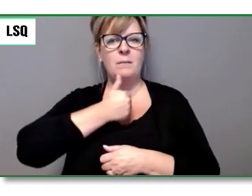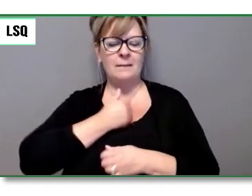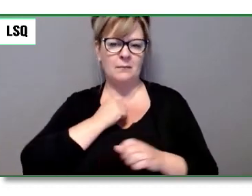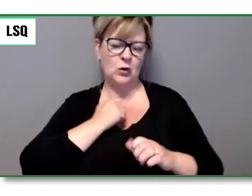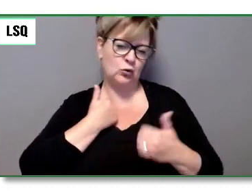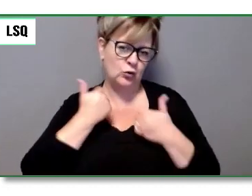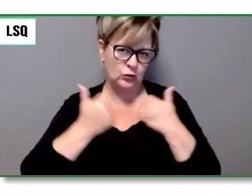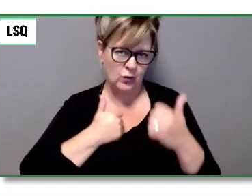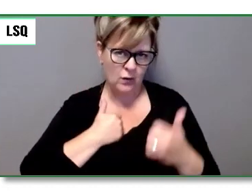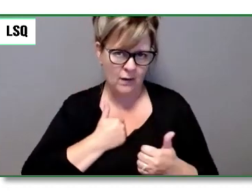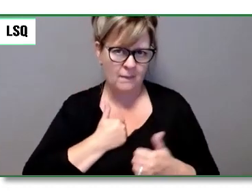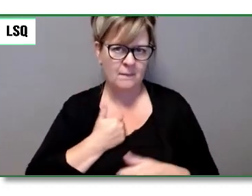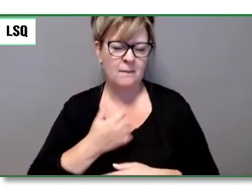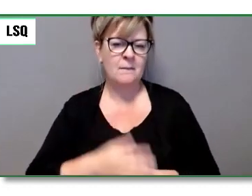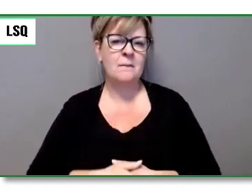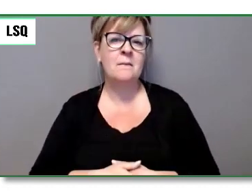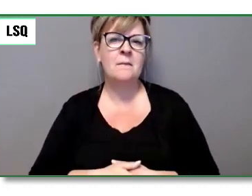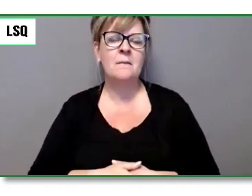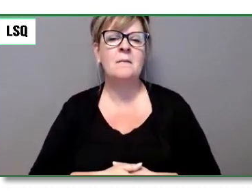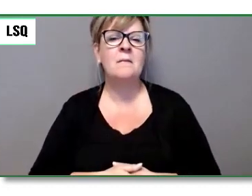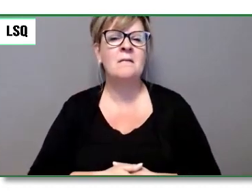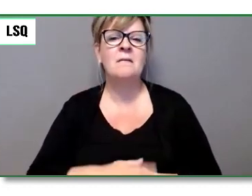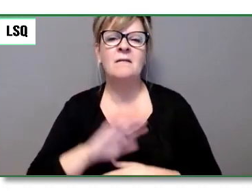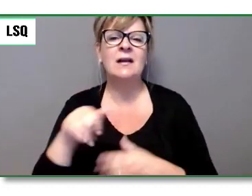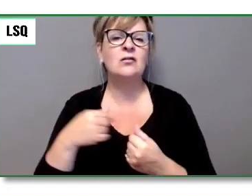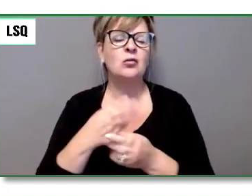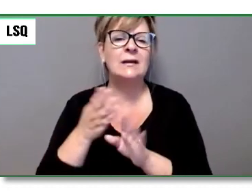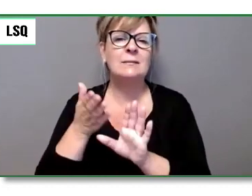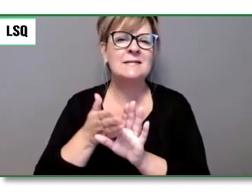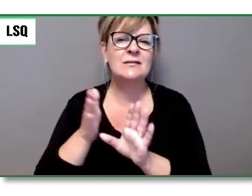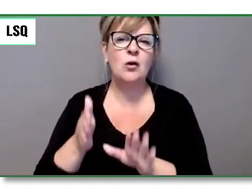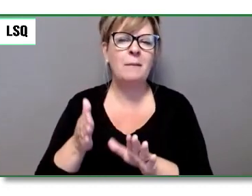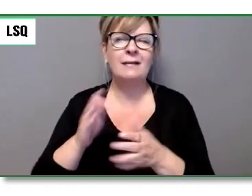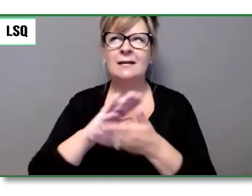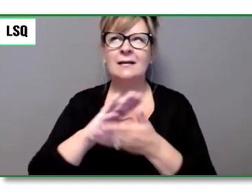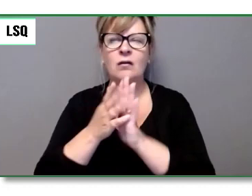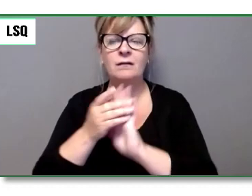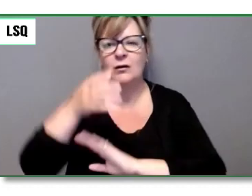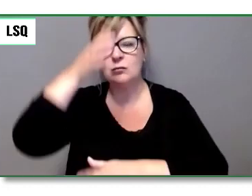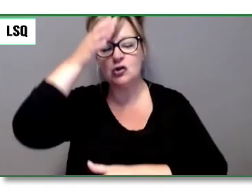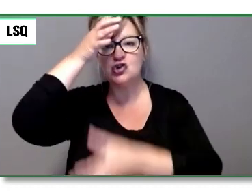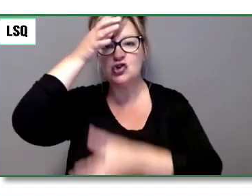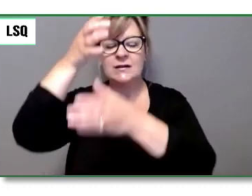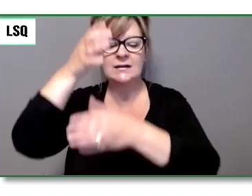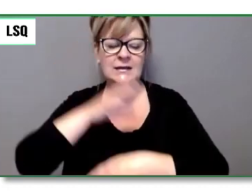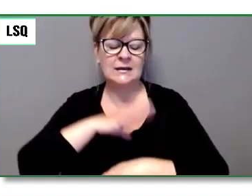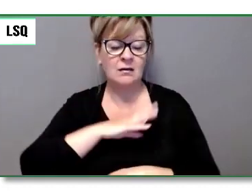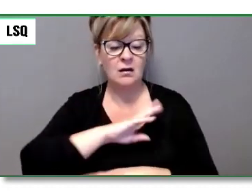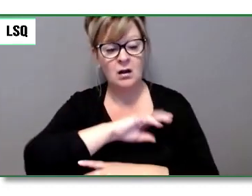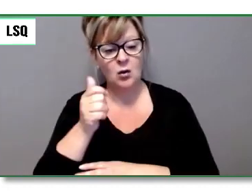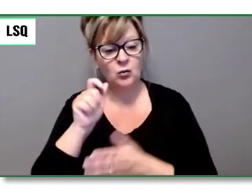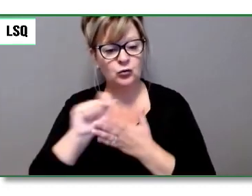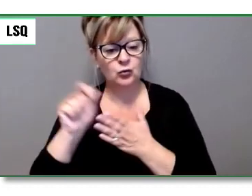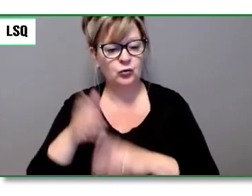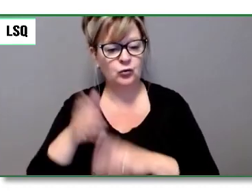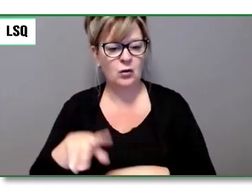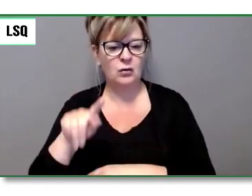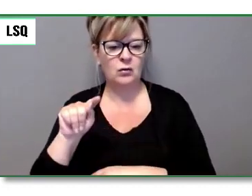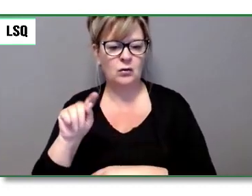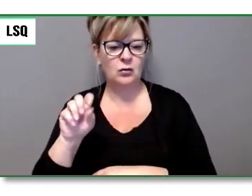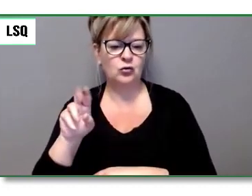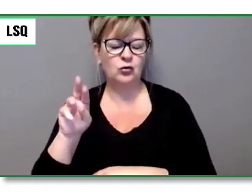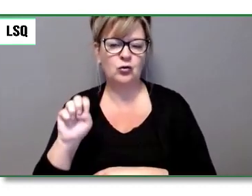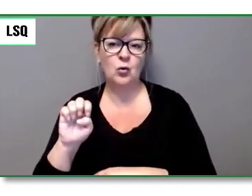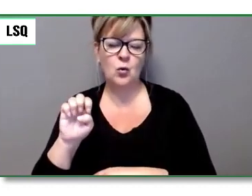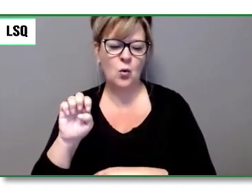Thoreau, célèbre pour son séjour solitaire à Walden Palm, il décrit de la même manière le type de vie solitaire qui est subordonnée à une bonne